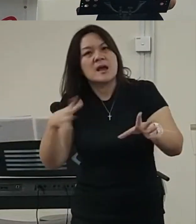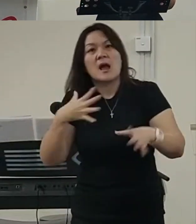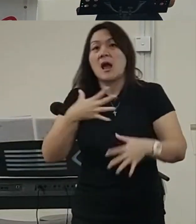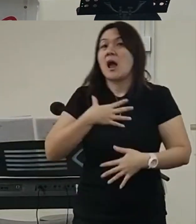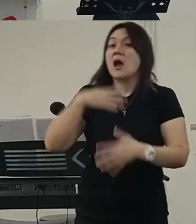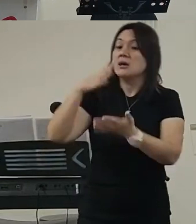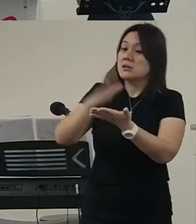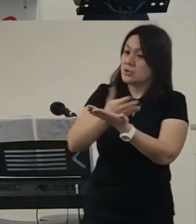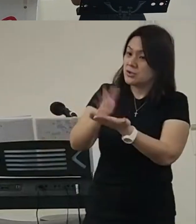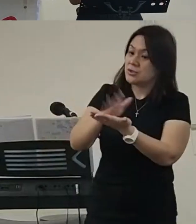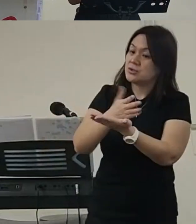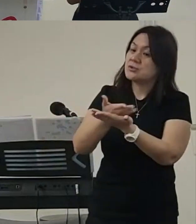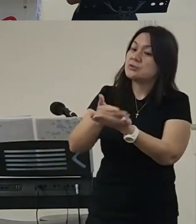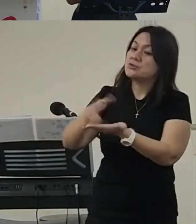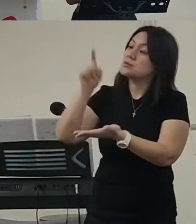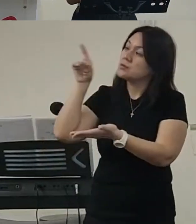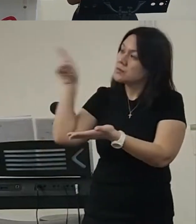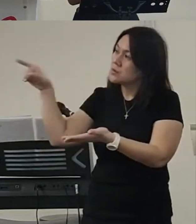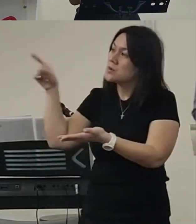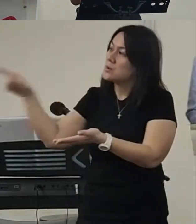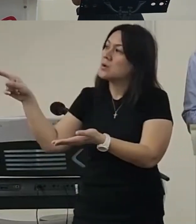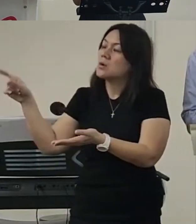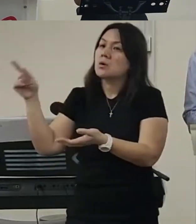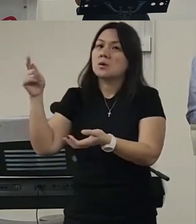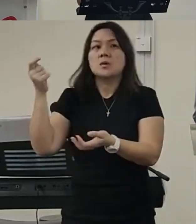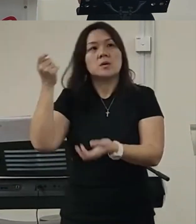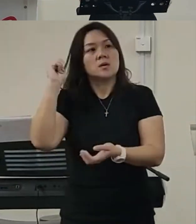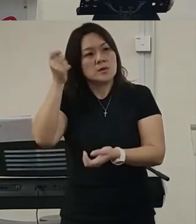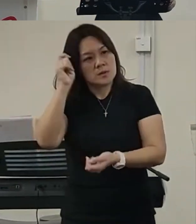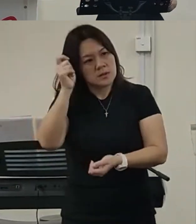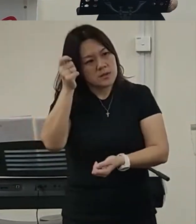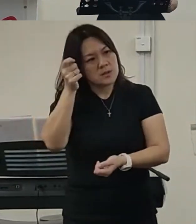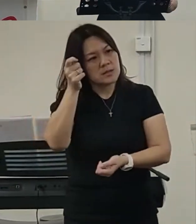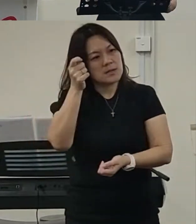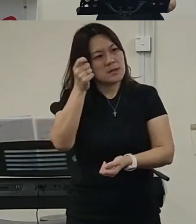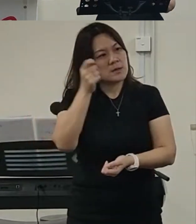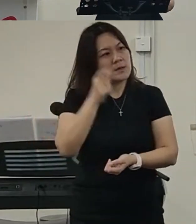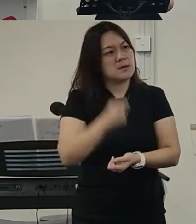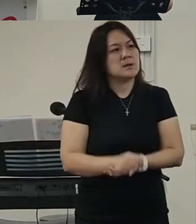所以当天晚上呢我就跟家人分享了这个见证